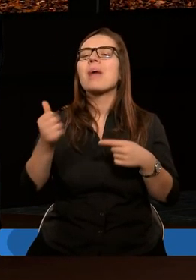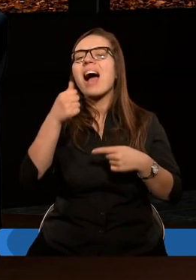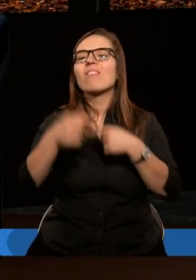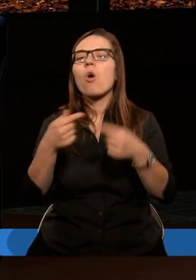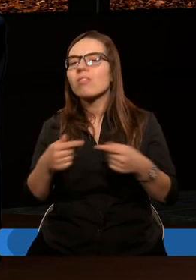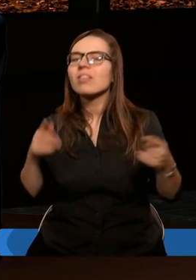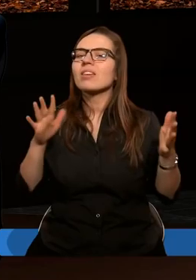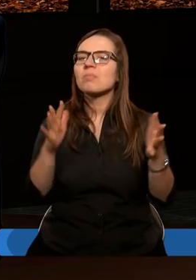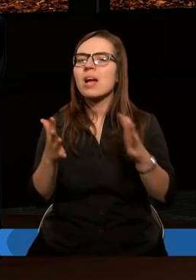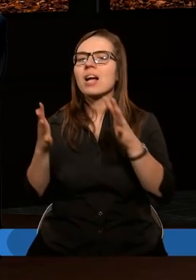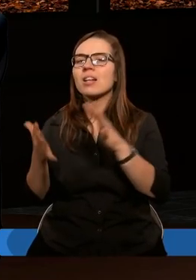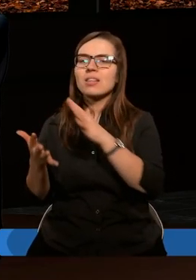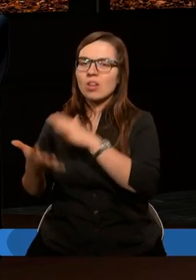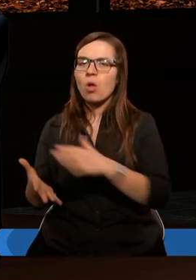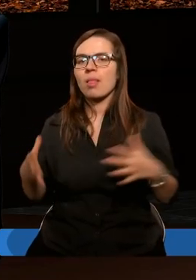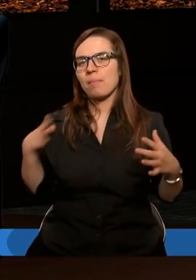Na przykład